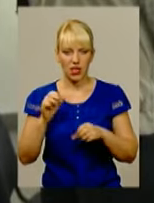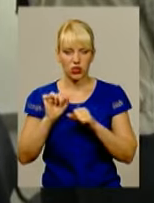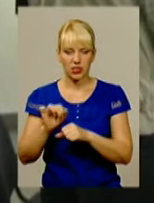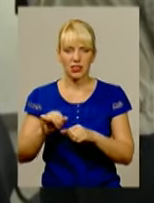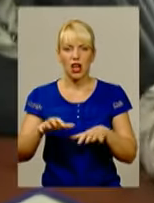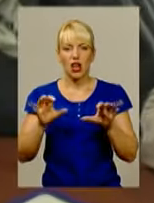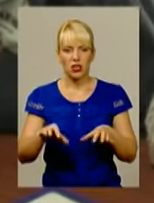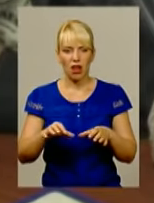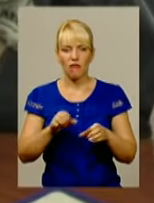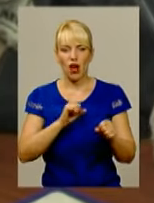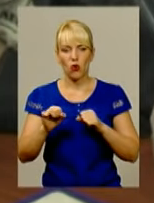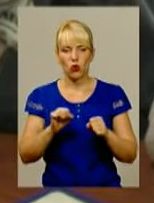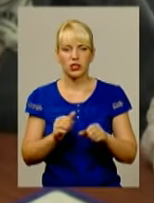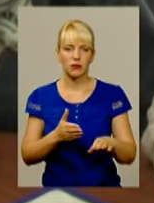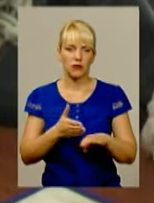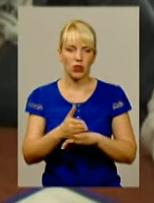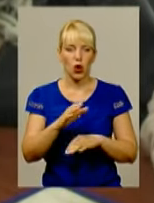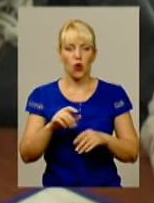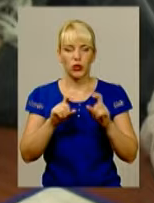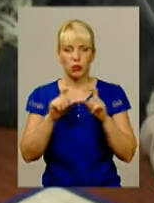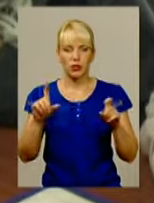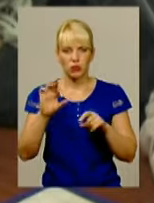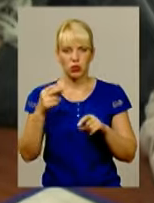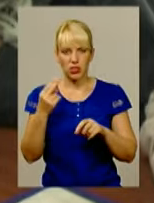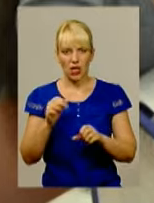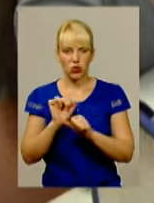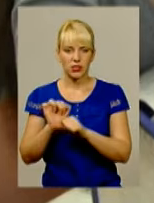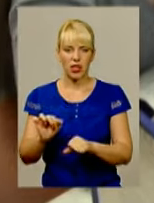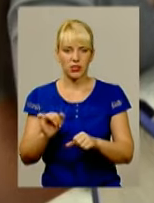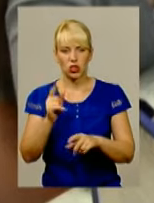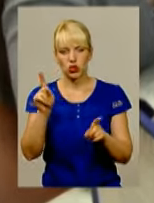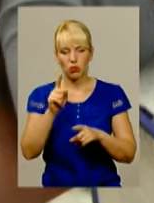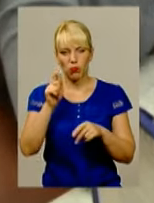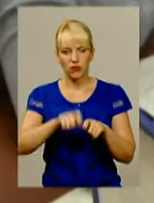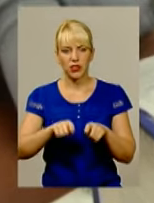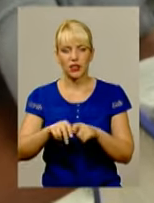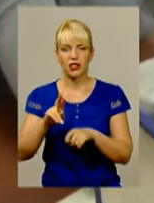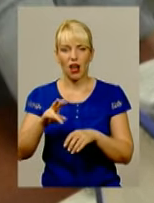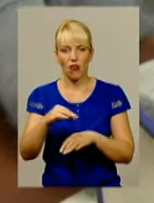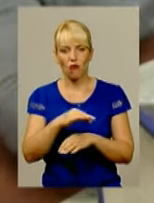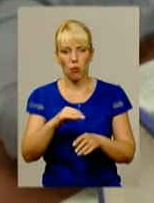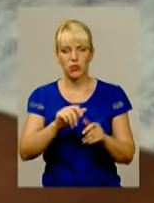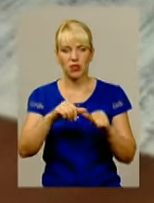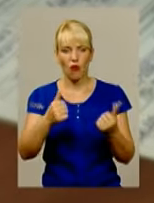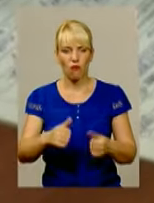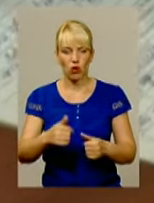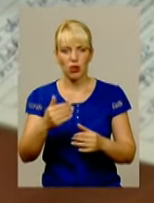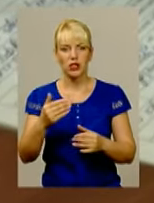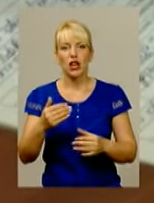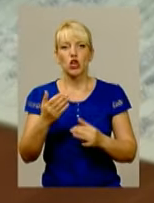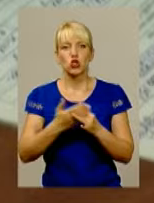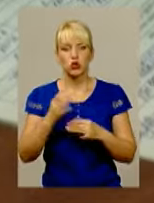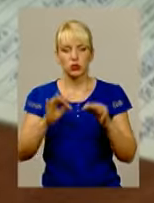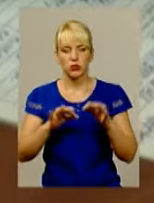попередження завітав у департамент соцзахисту, аби перевірити, як в області оформлюють субсидії. Як виявилось, люди, яким потрібна